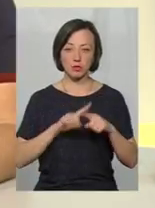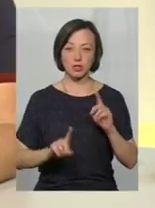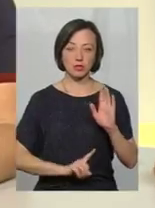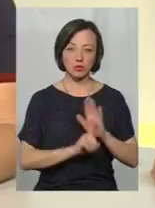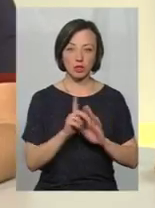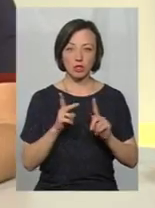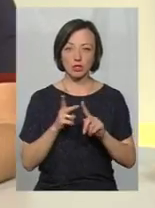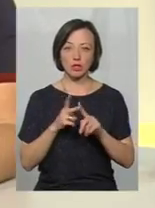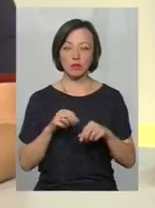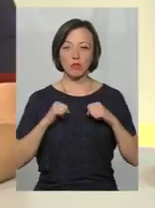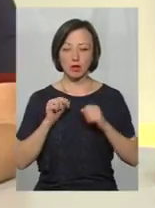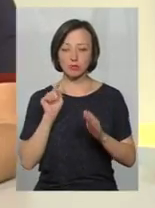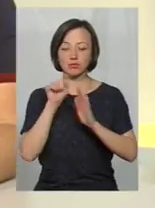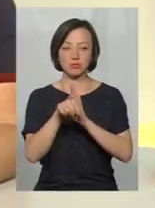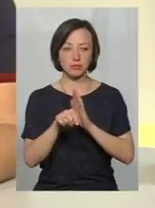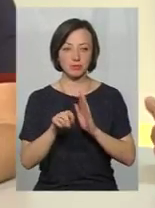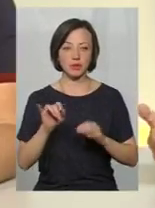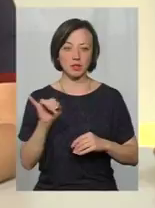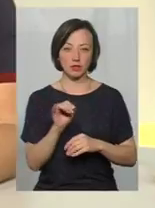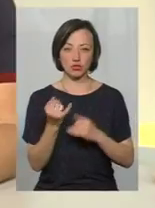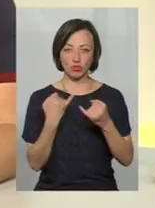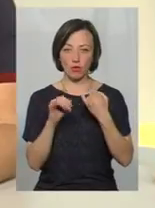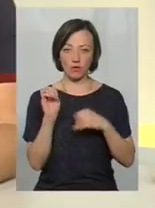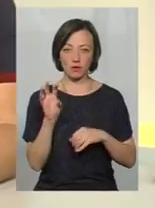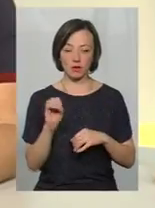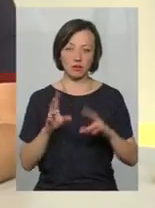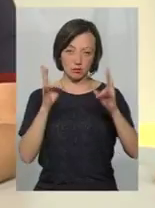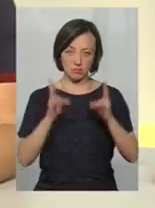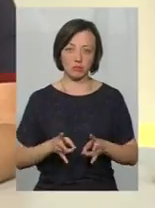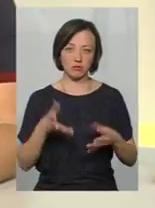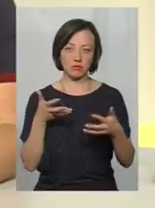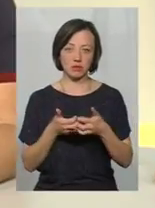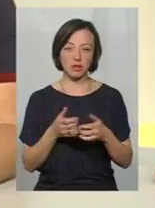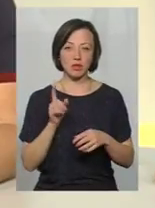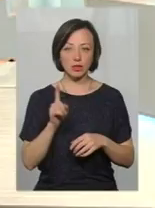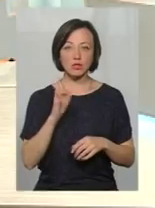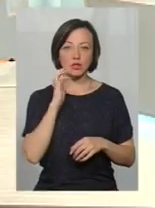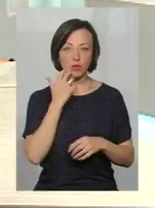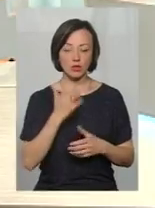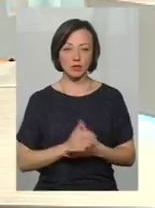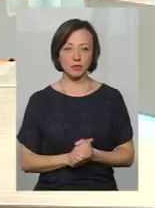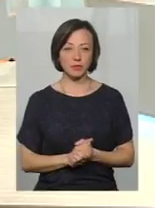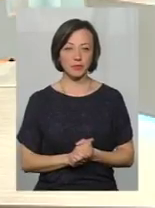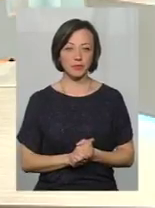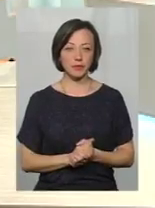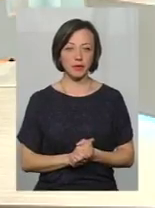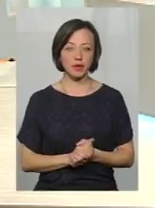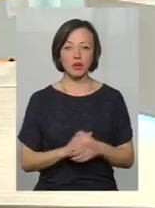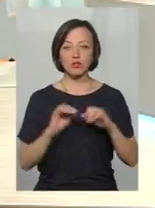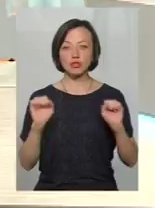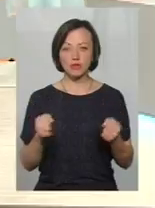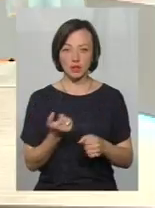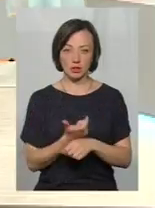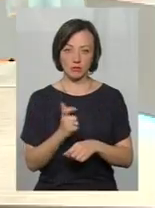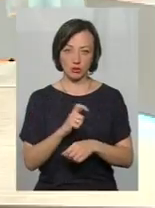стартувати, інший намагається проскочити і стаються дорожні транспортні пригоди. Причому досить серйозні, як показує практика, ну там і швидкість